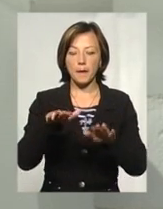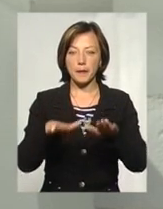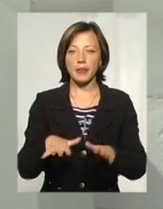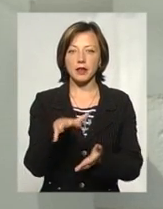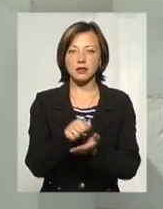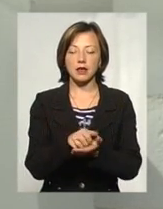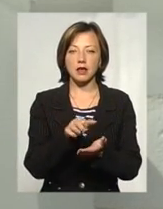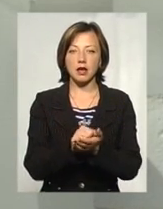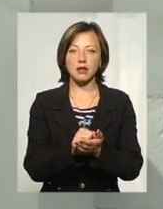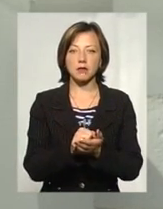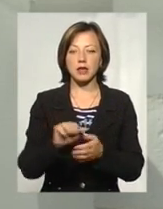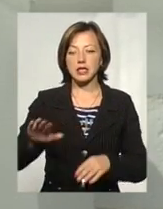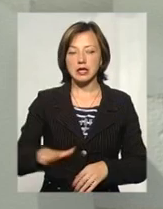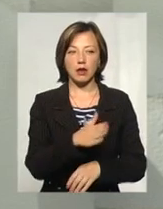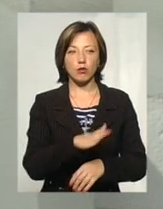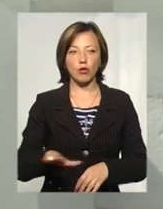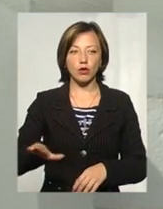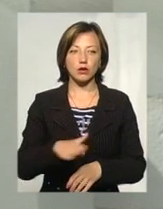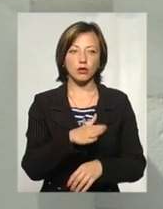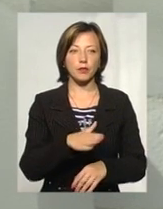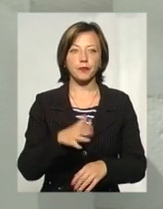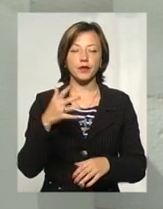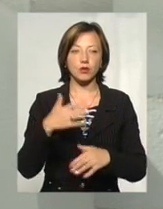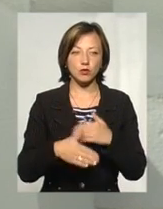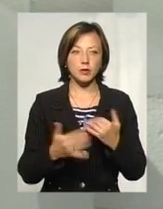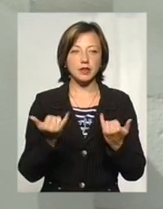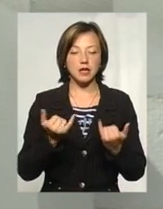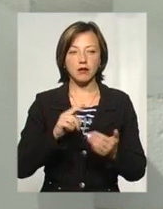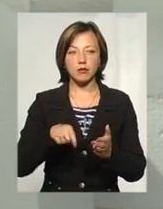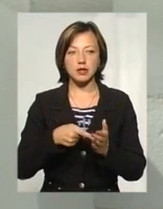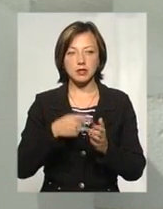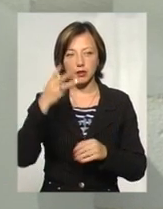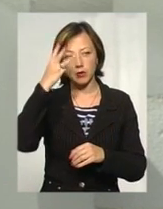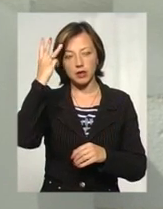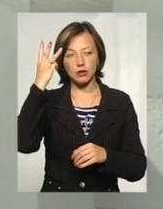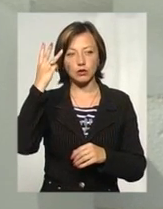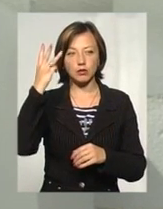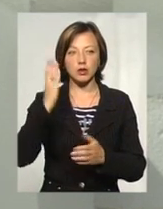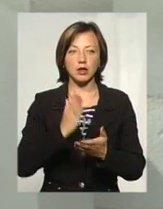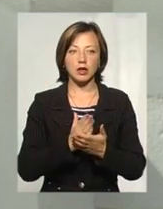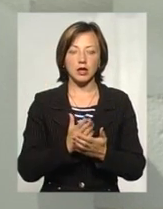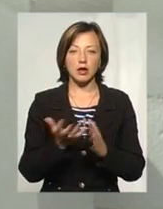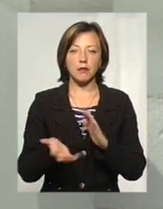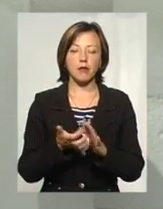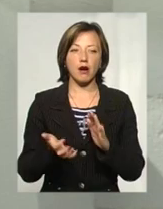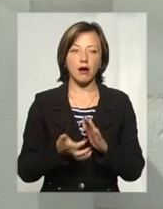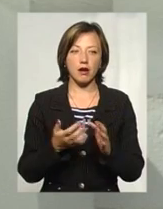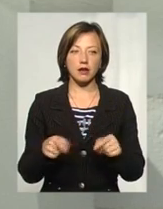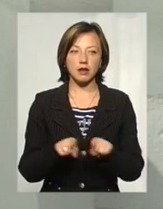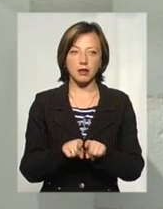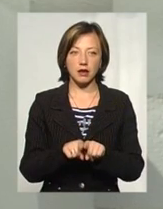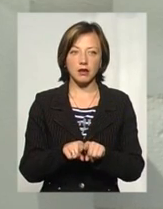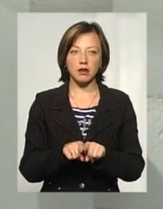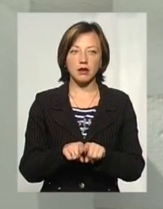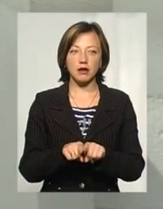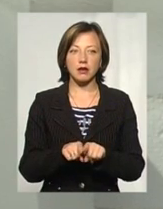заняття скейтбордингом. Зрозуміло, що зараз в місті Хмельницькому є брак таких локацій, тому